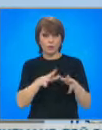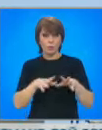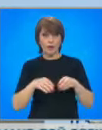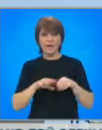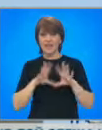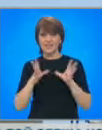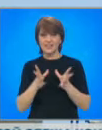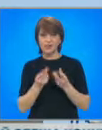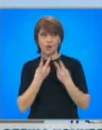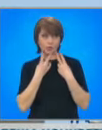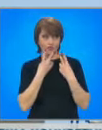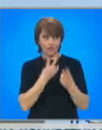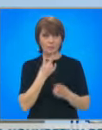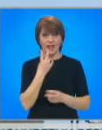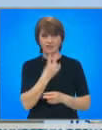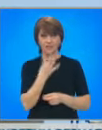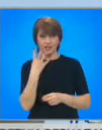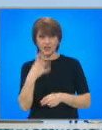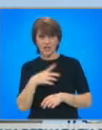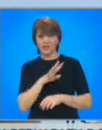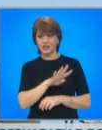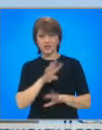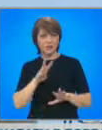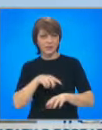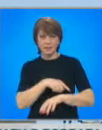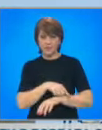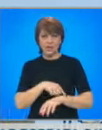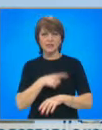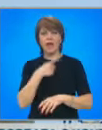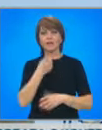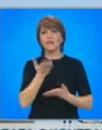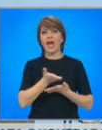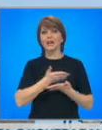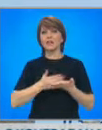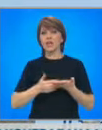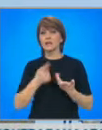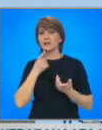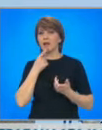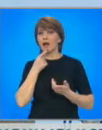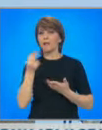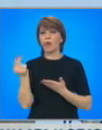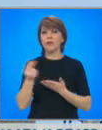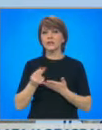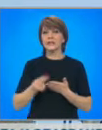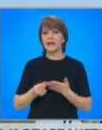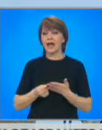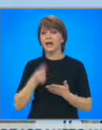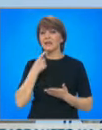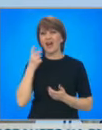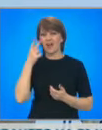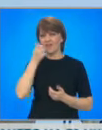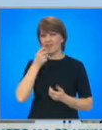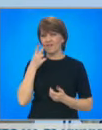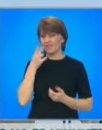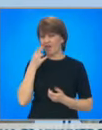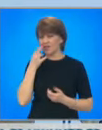виждаме през последните 24-48 часа, е част от сценарий, който вече е в ход за създаване на фалшиви провокации, за да